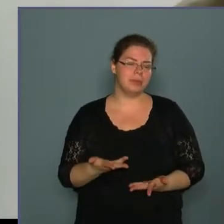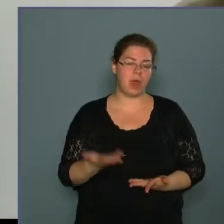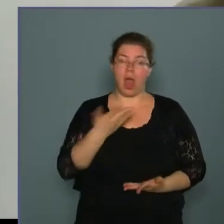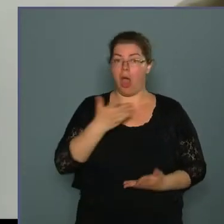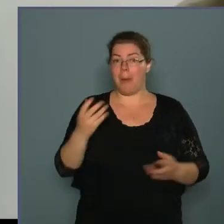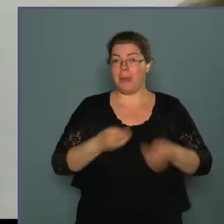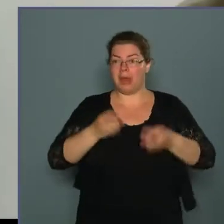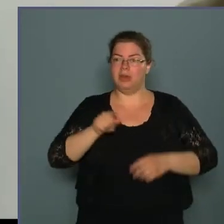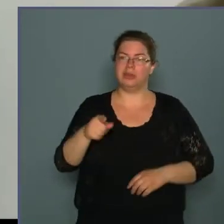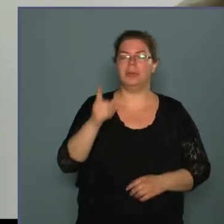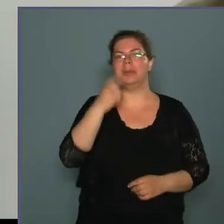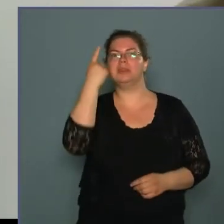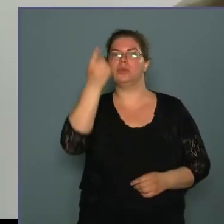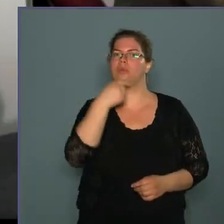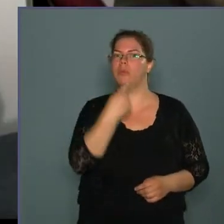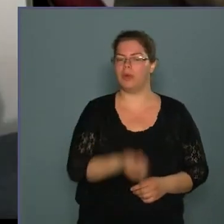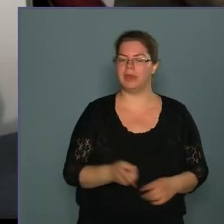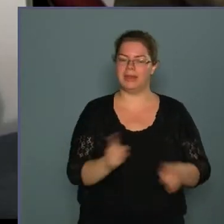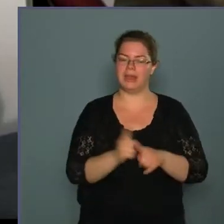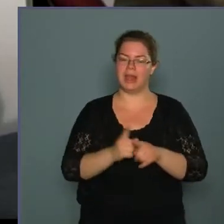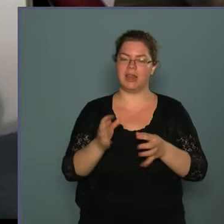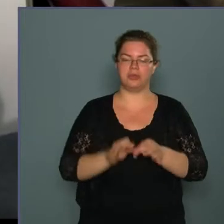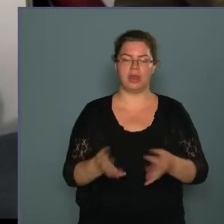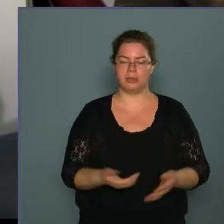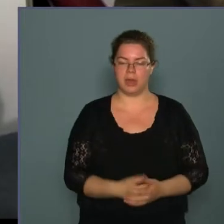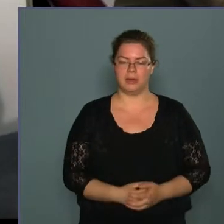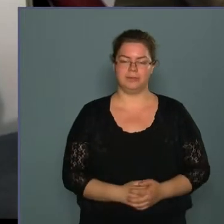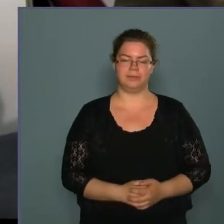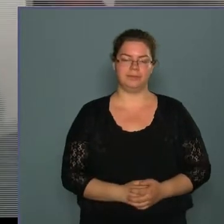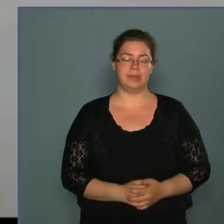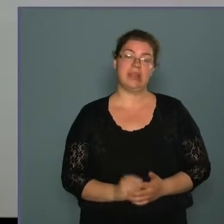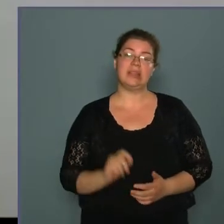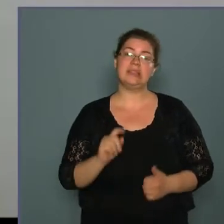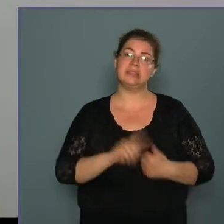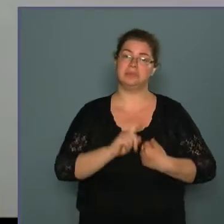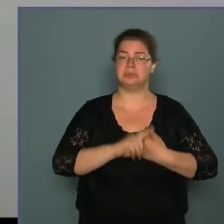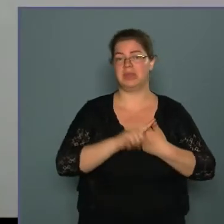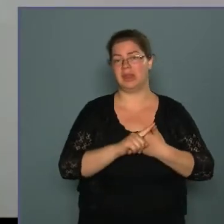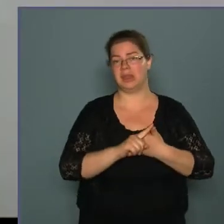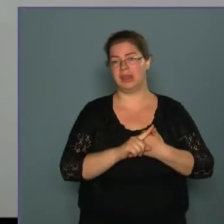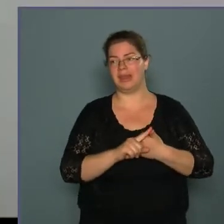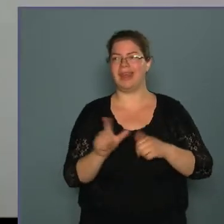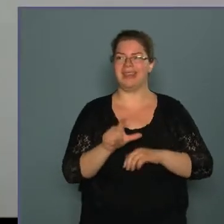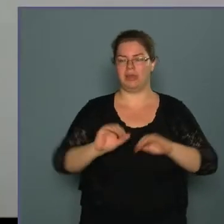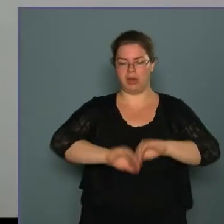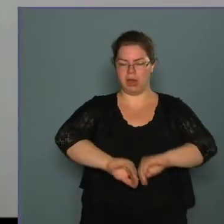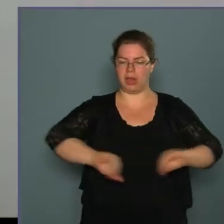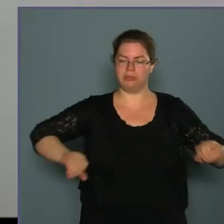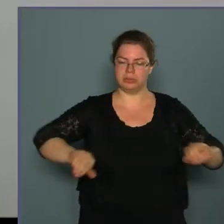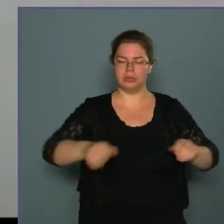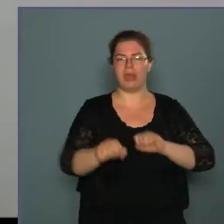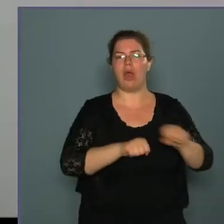Ha megkeresik, akkor mit tud mondani ilyen esetekben? Hát ugye egyrészt kétfelé választódott a